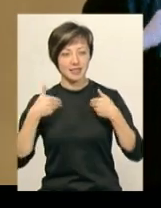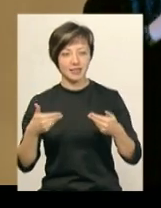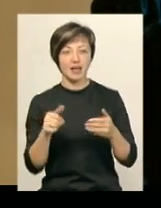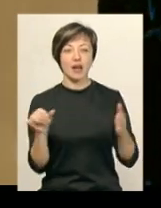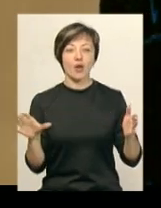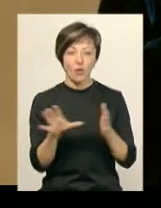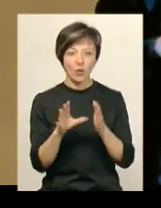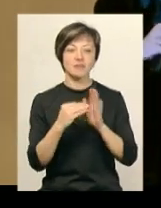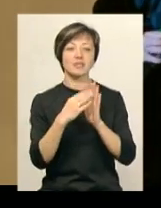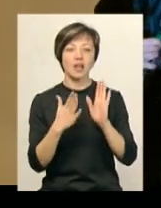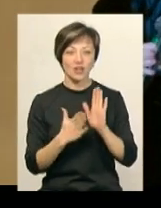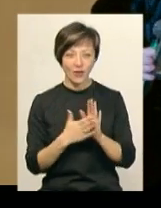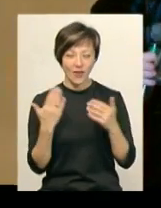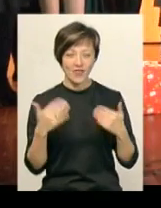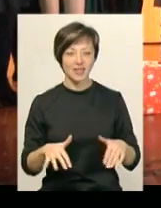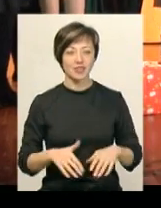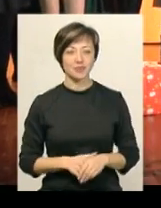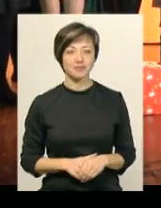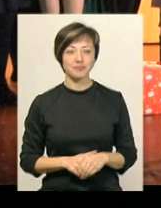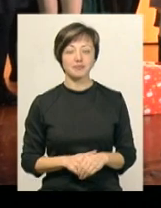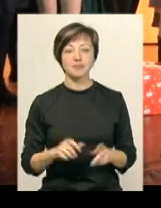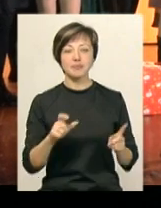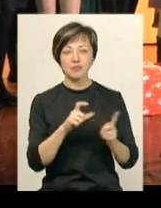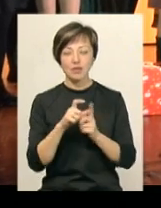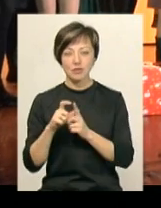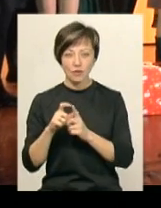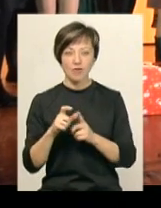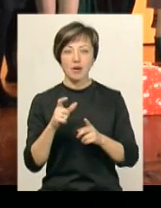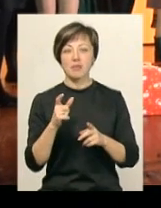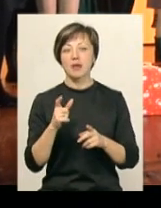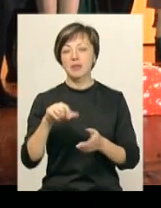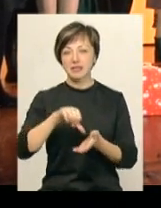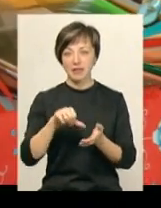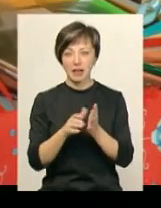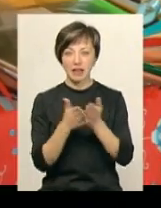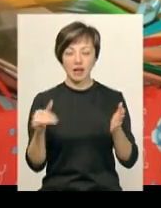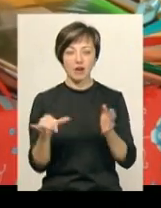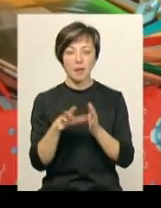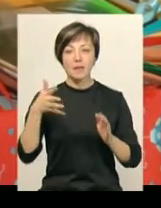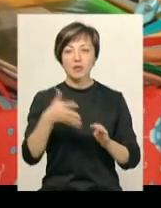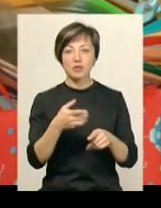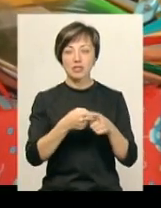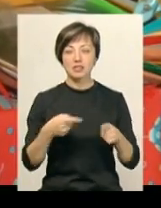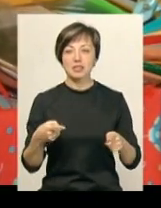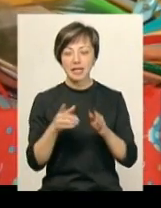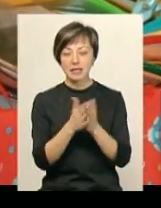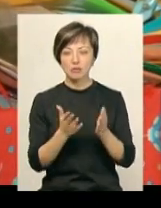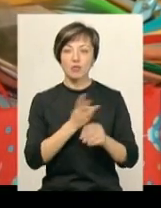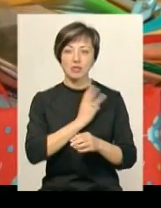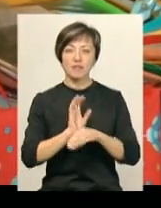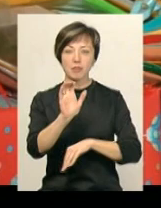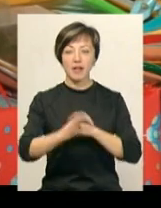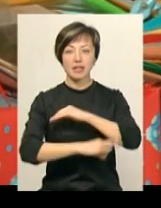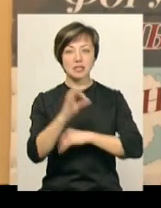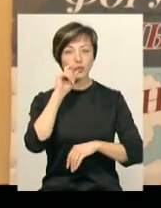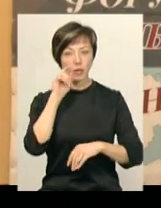встановлено! За словами Гани Крисюк, 5,5 тисяч різдвяних листівок з побажаннями найближчим часом відправлять на